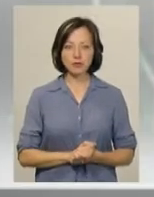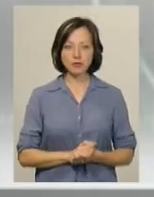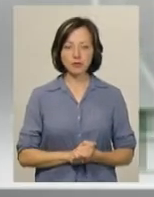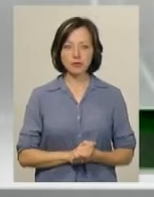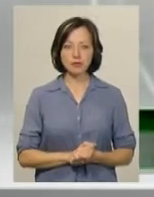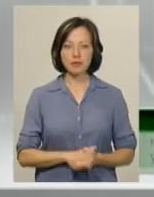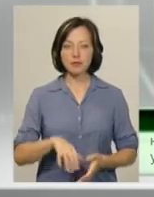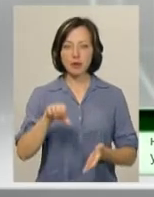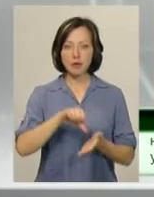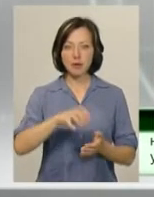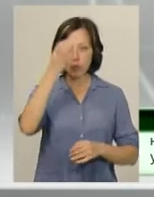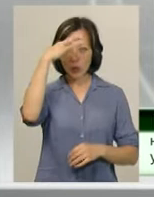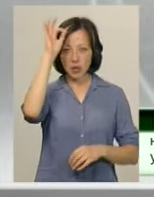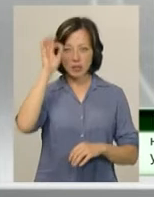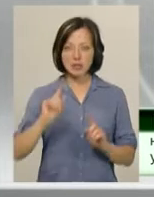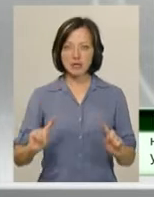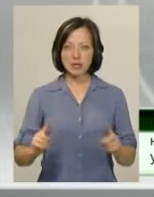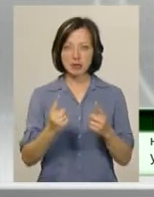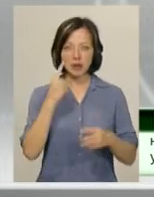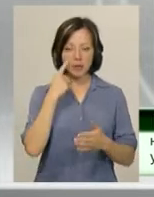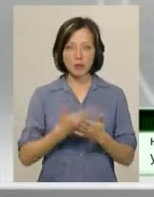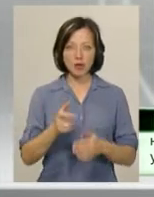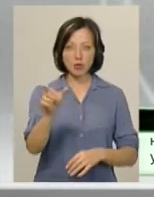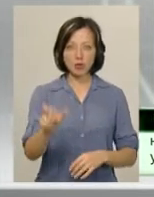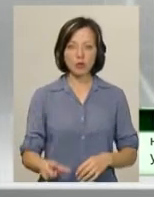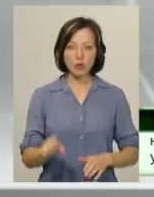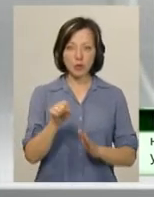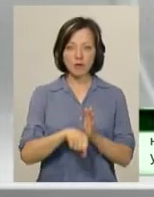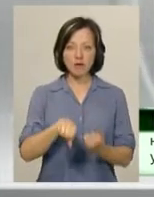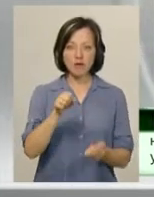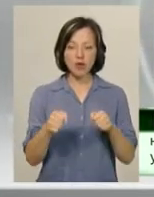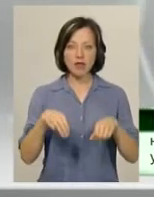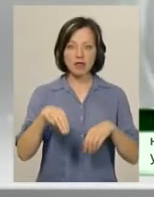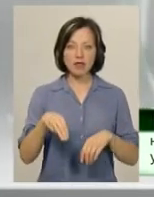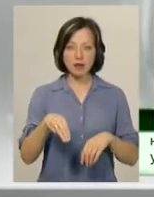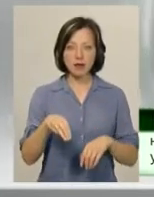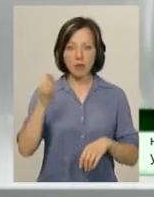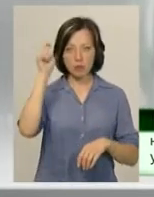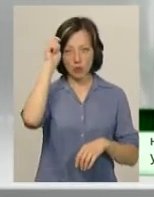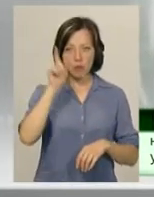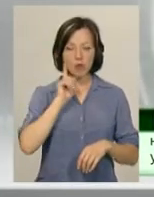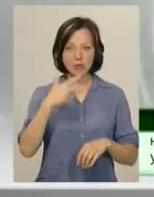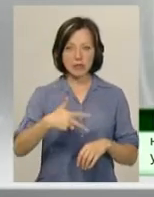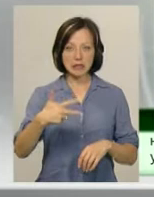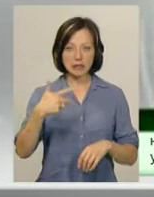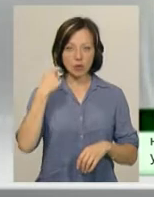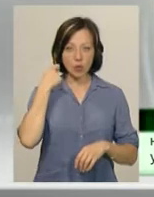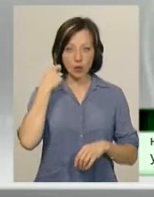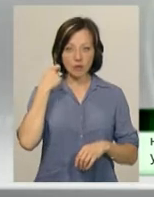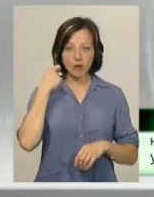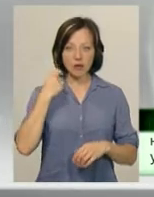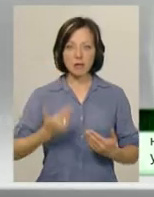Працівники поліції затримали підозрену у вбивстві водія таксі. Це молодий чоловік, 30 років,